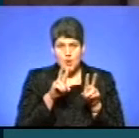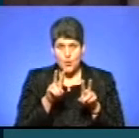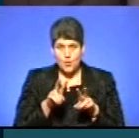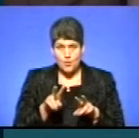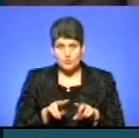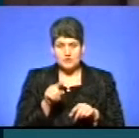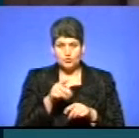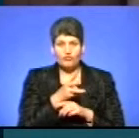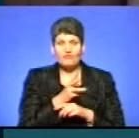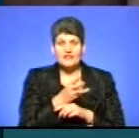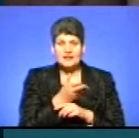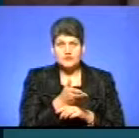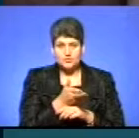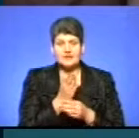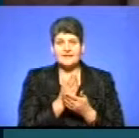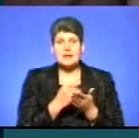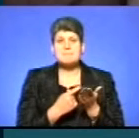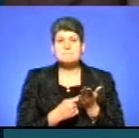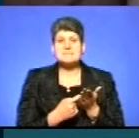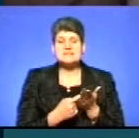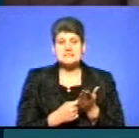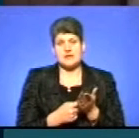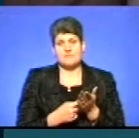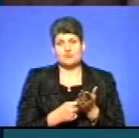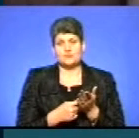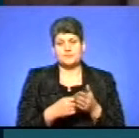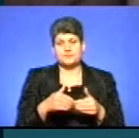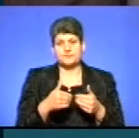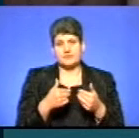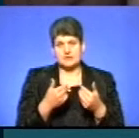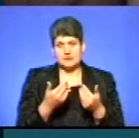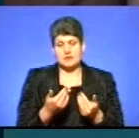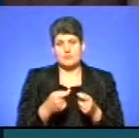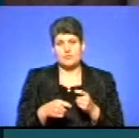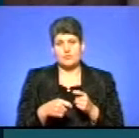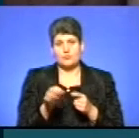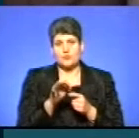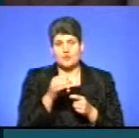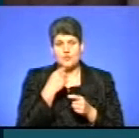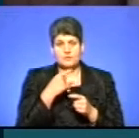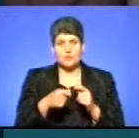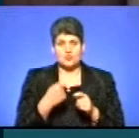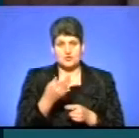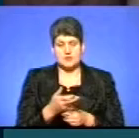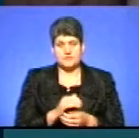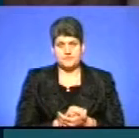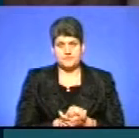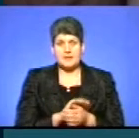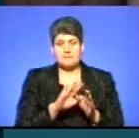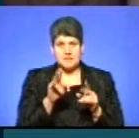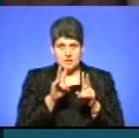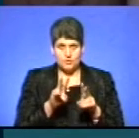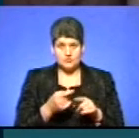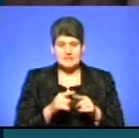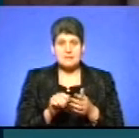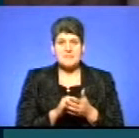відеоматеріалу, який стає підставою для винесення працівникам поліції на місці вчинення правопорушення відповідної постанови. Після огляду